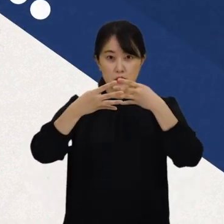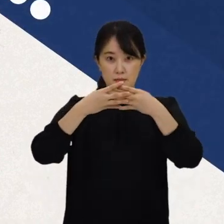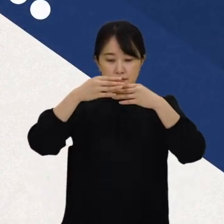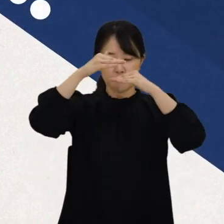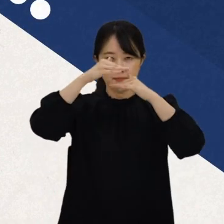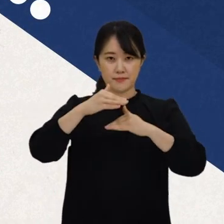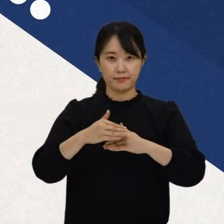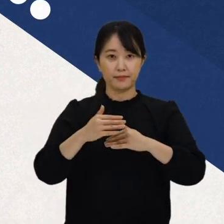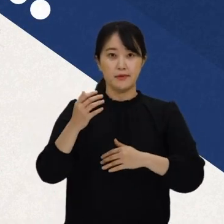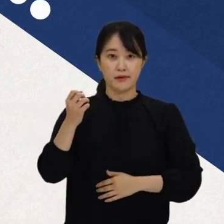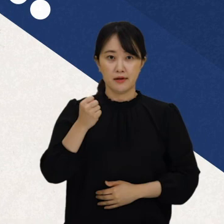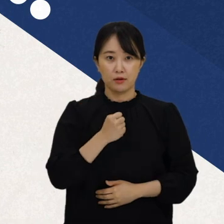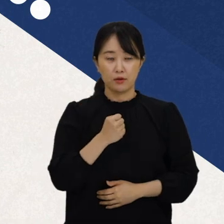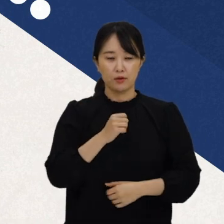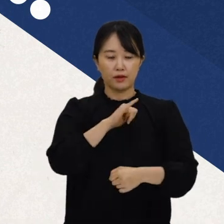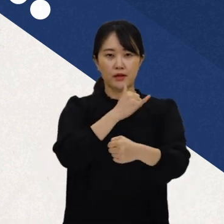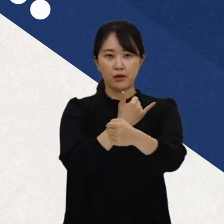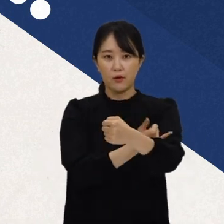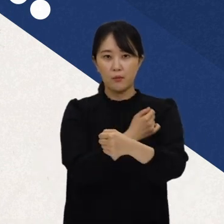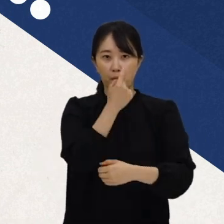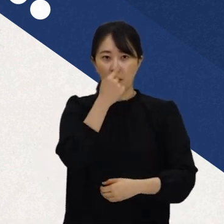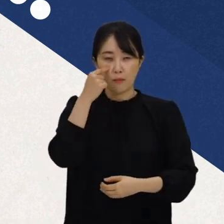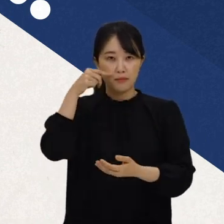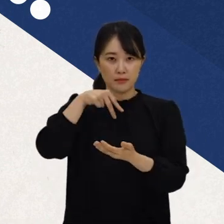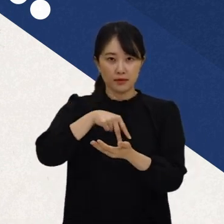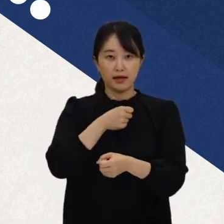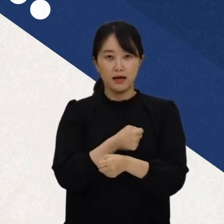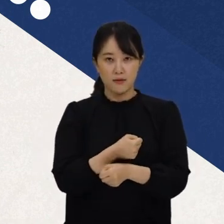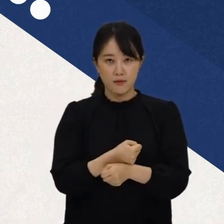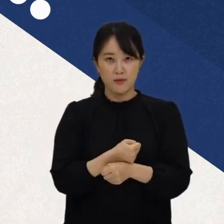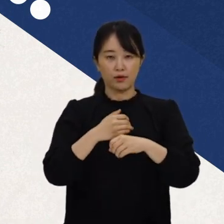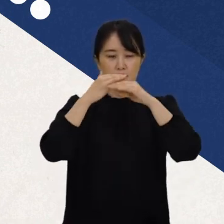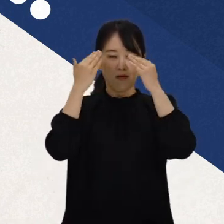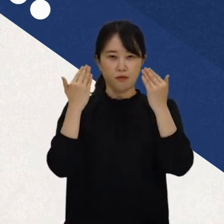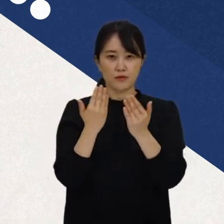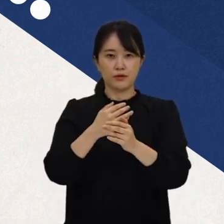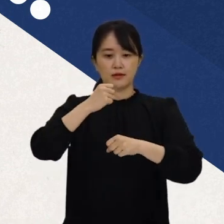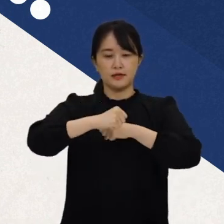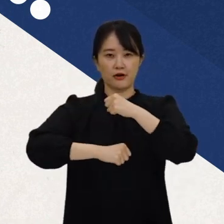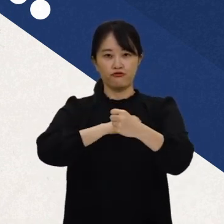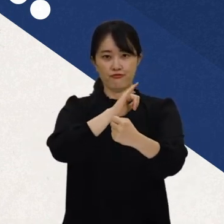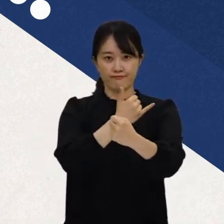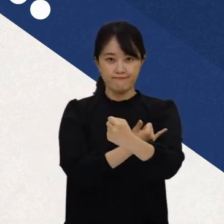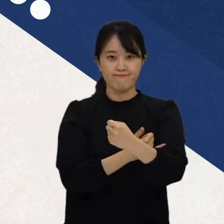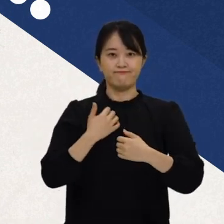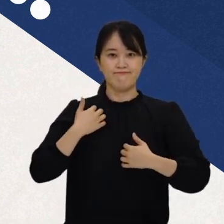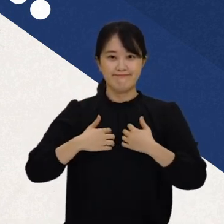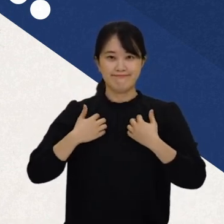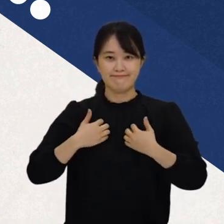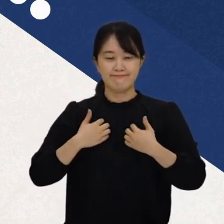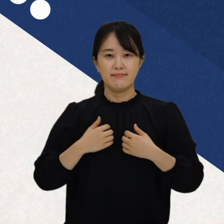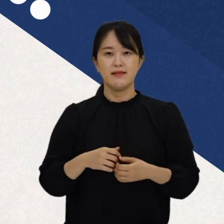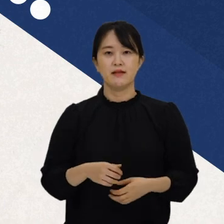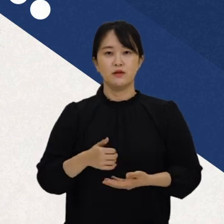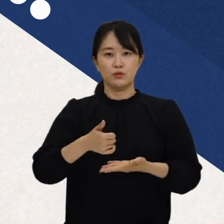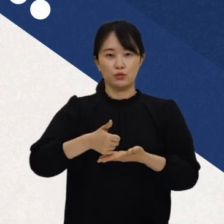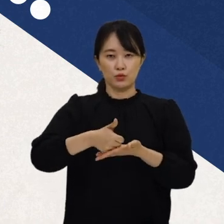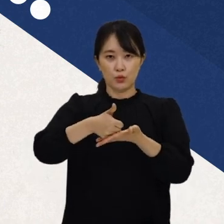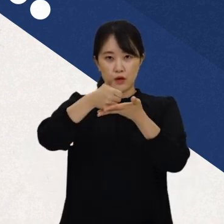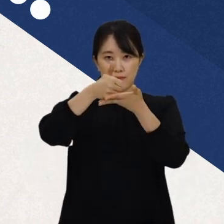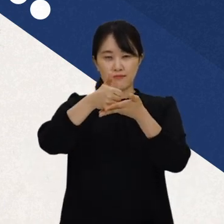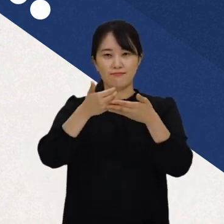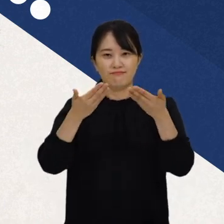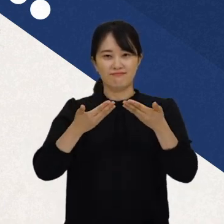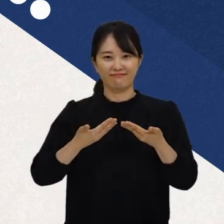통해 장애인의 인권을 보장하고 모두가 동등한 자유와 인권을 누리고 존엄성을 존중받을 수